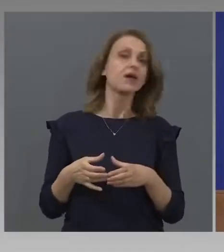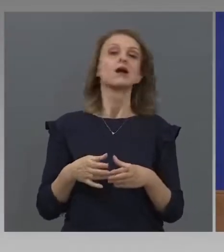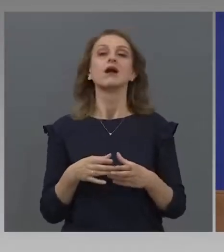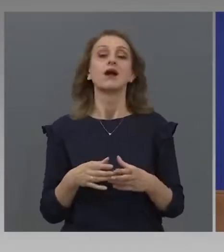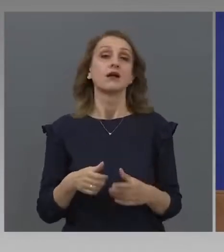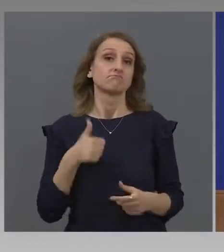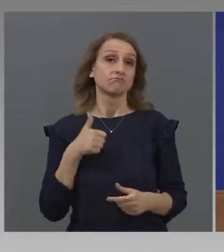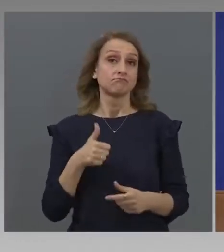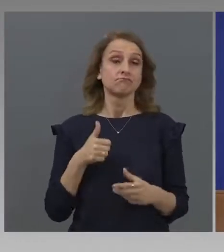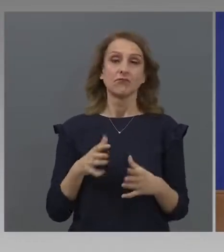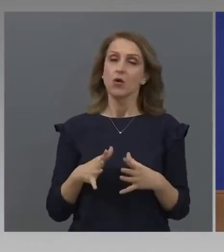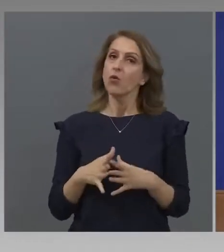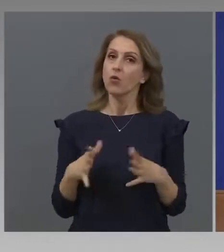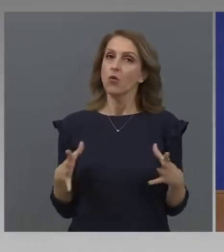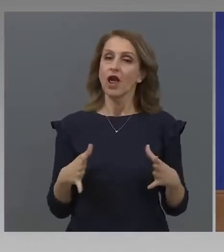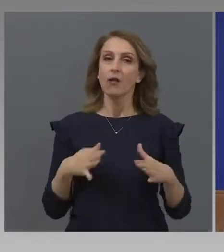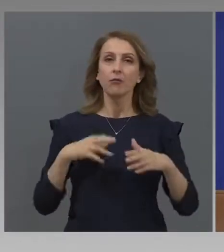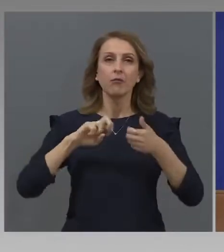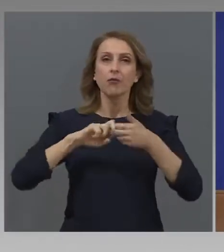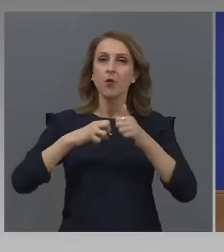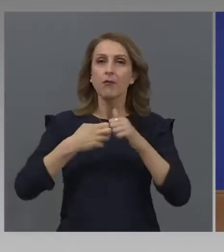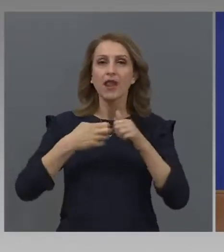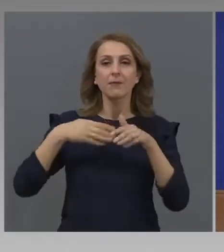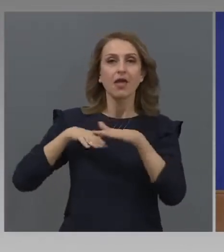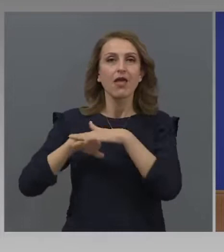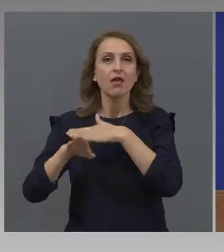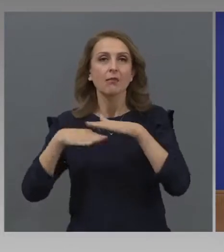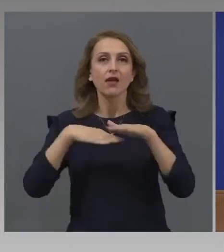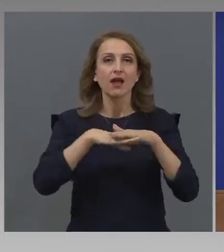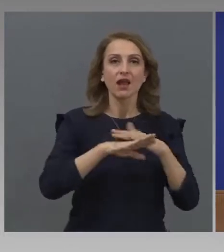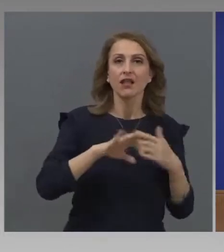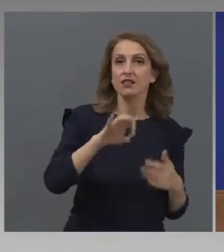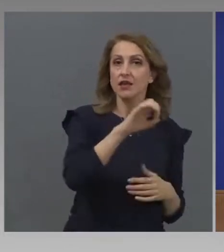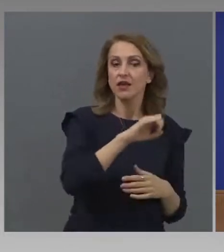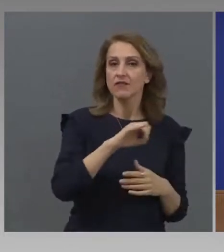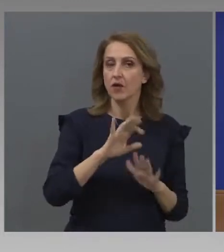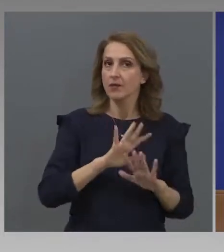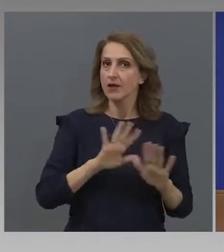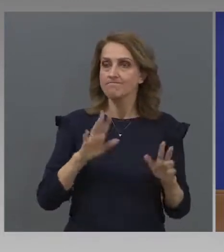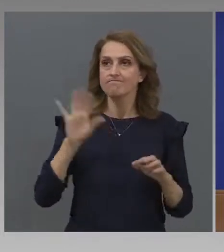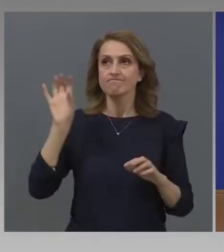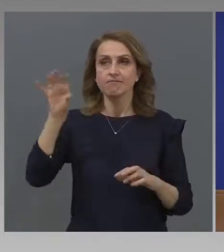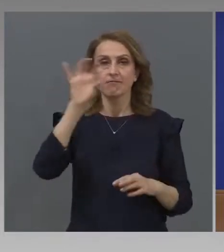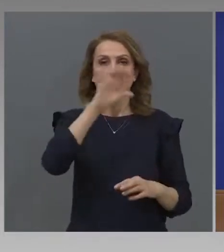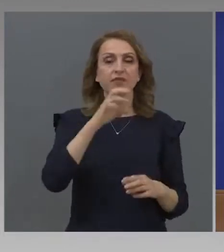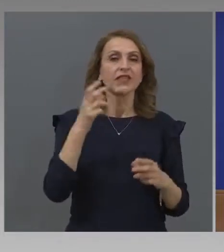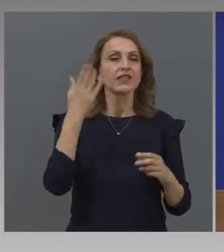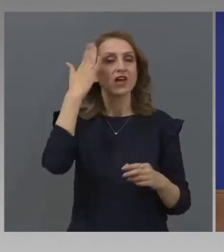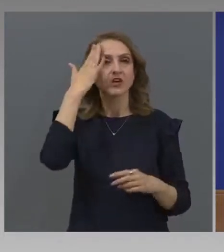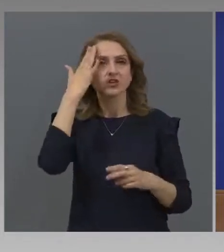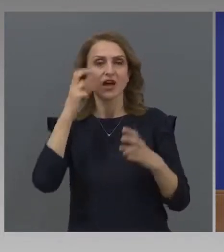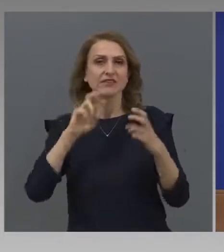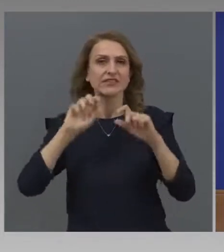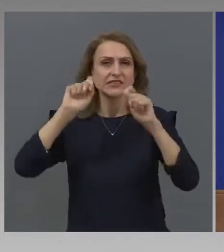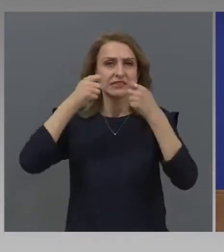страхотен проблем е миграцията в Европа в момента. Пищат канцки държавите за релокация,